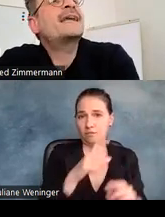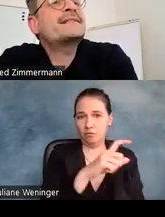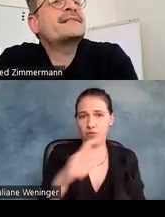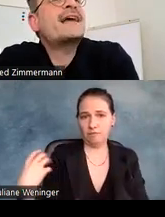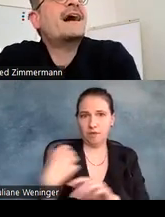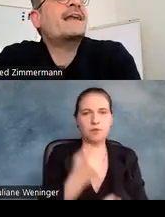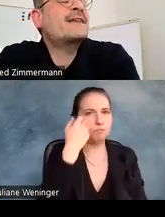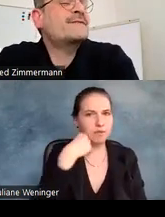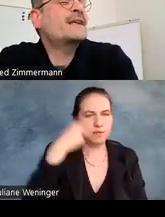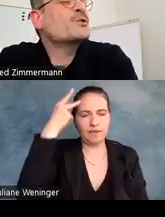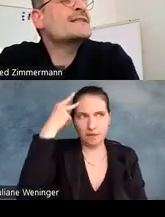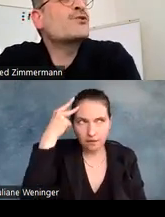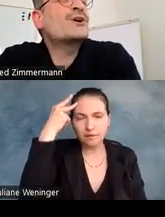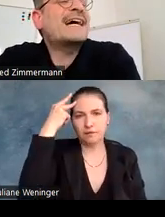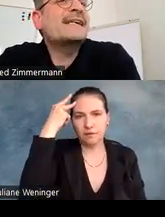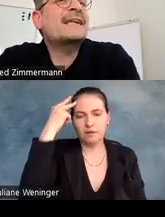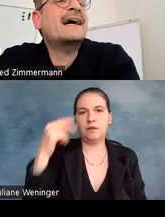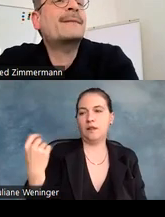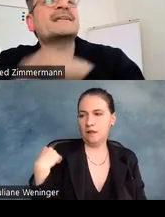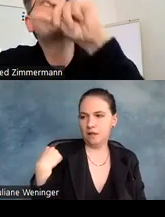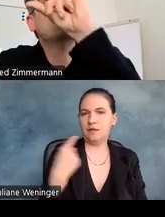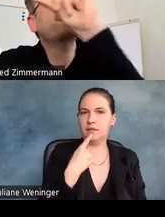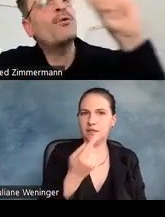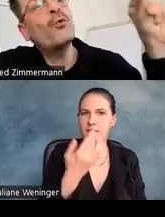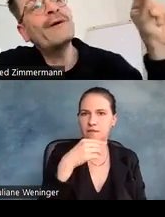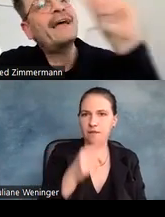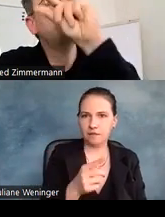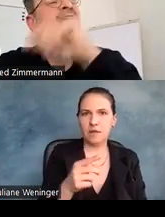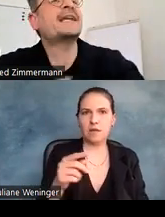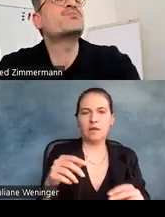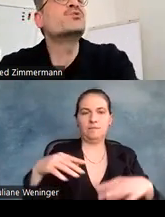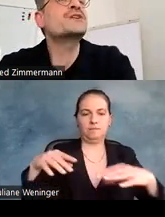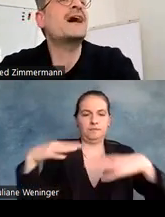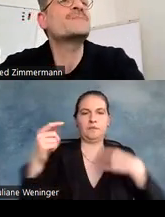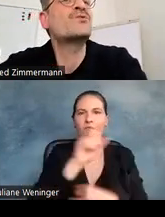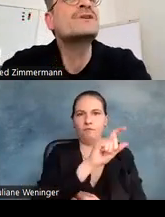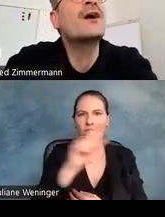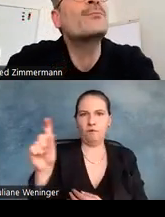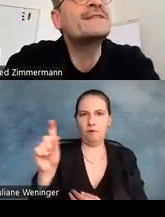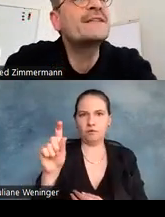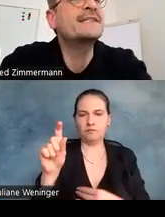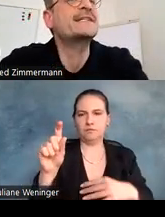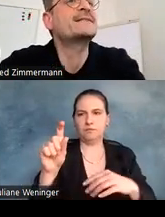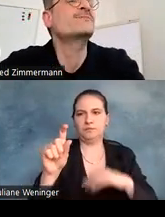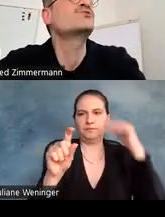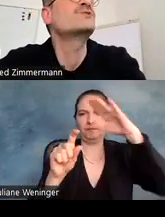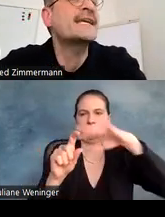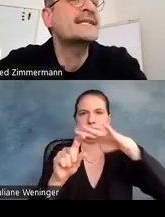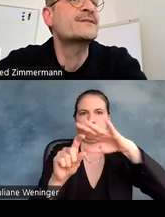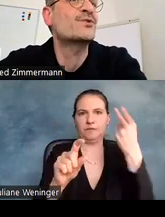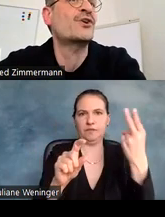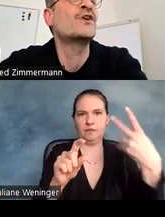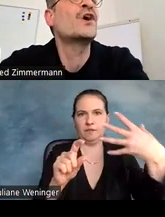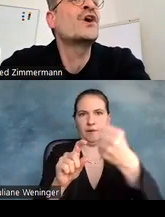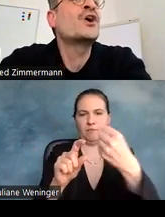erinnern Sie sich daran, dass wir uns darüber unterhalten haben, dass die obere Hälfte eines Buchstabens so unglaublich wichtig ist, um ihn gut